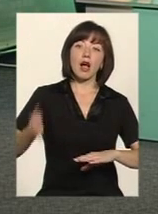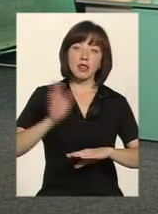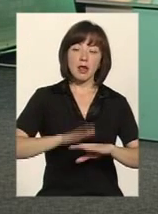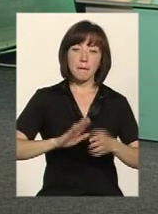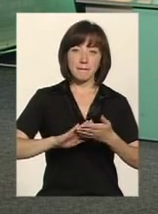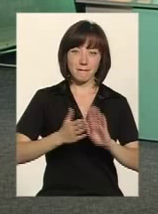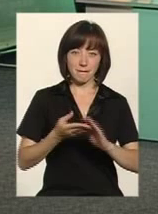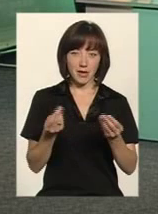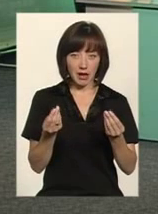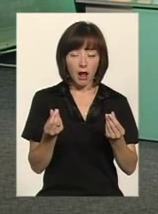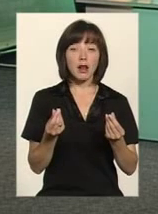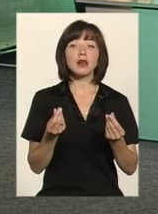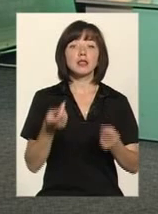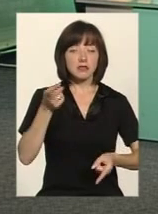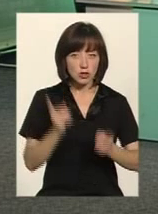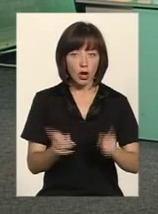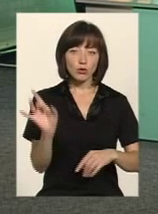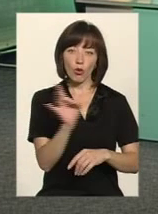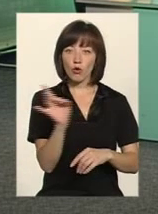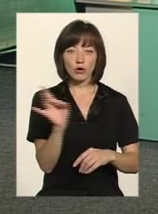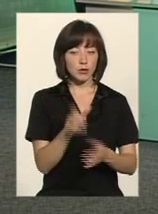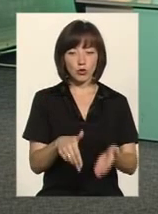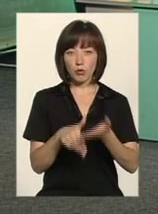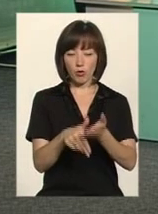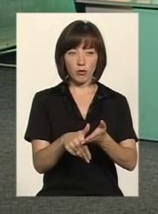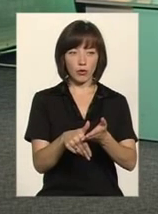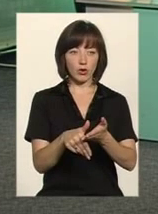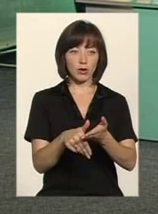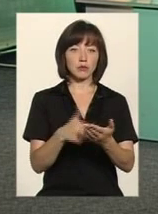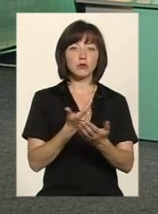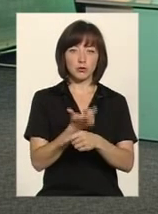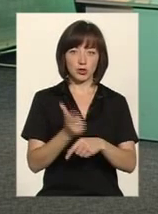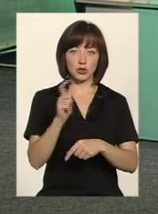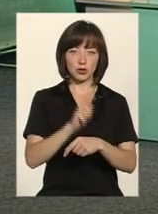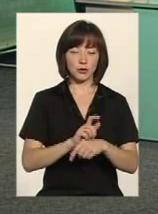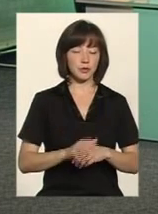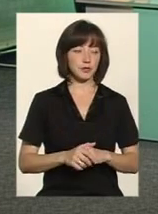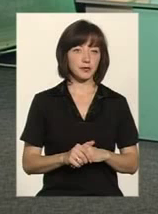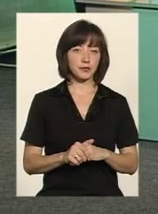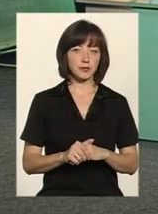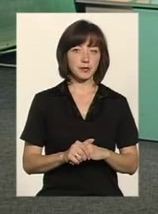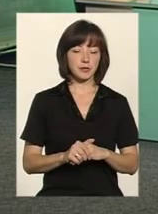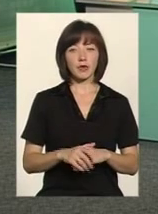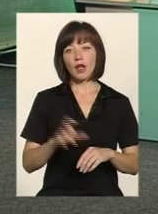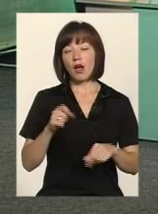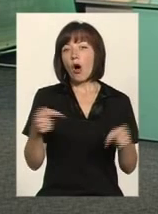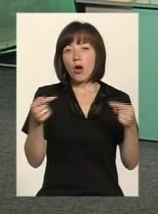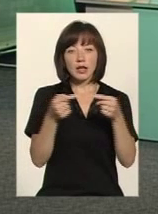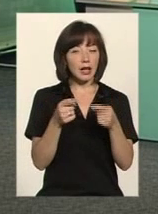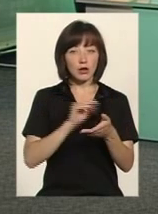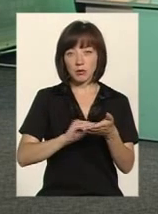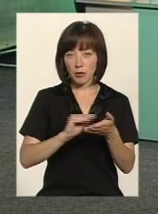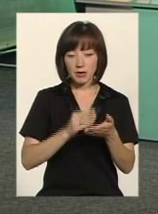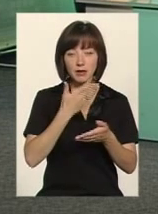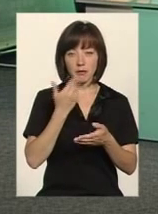умовах, то звичайно, у розмірі допомог їх віщі. Тобто, не так конкретно не прописано,